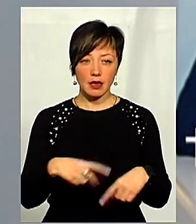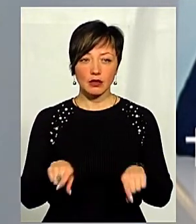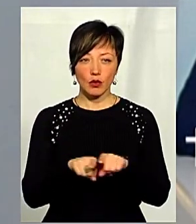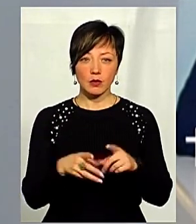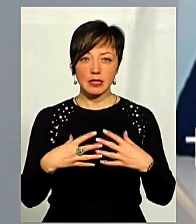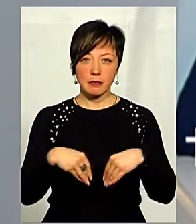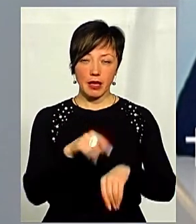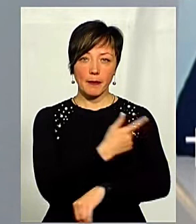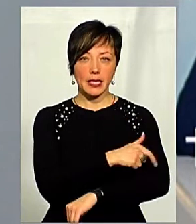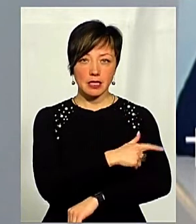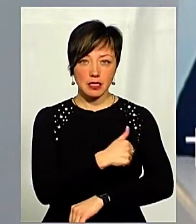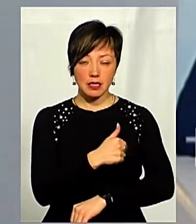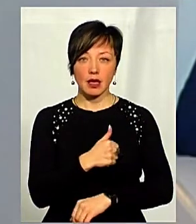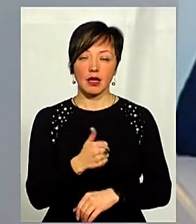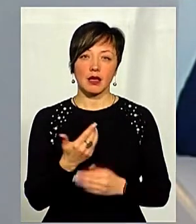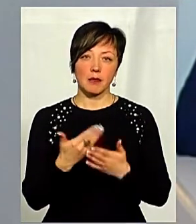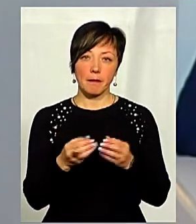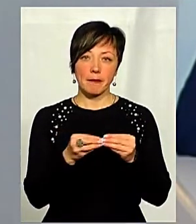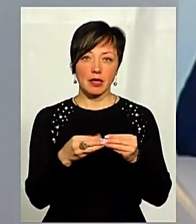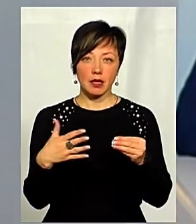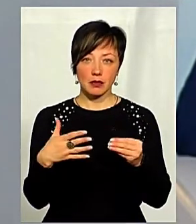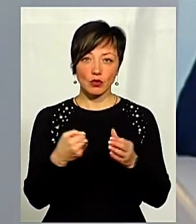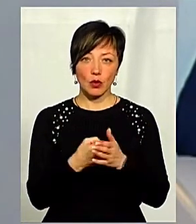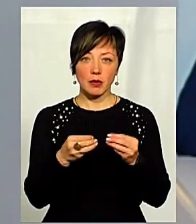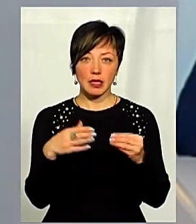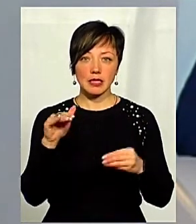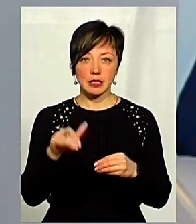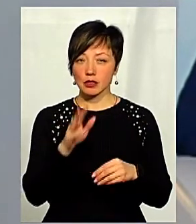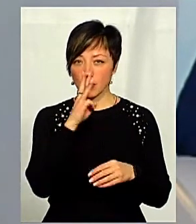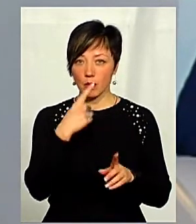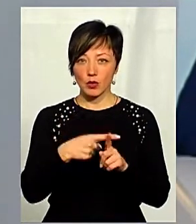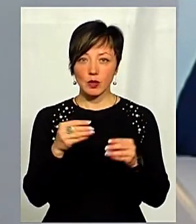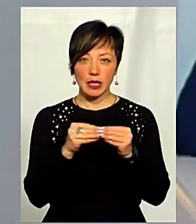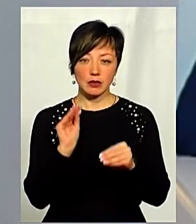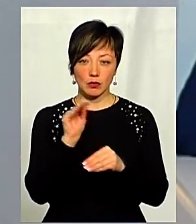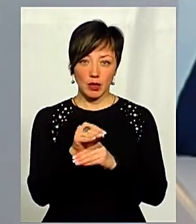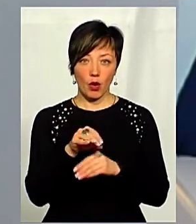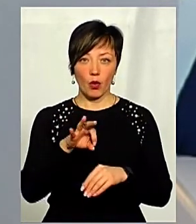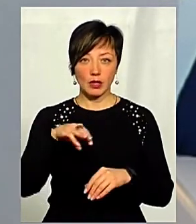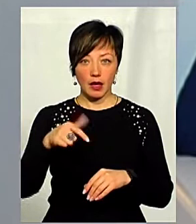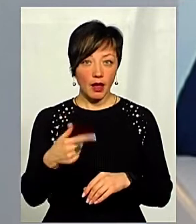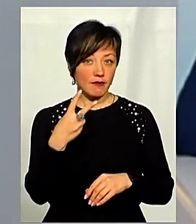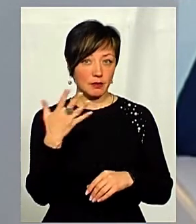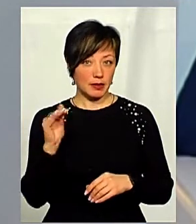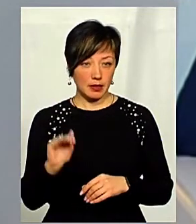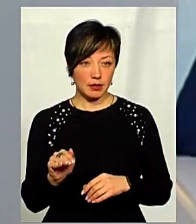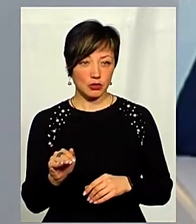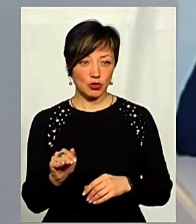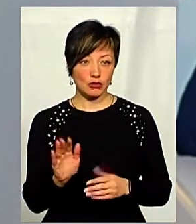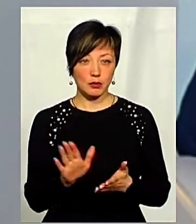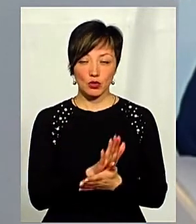такому, сімейної медицини, тобто, умовно кажучи, до 15 тисяч зарплата, плюс 10 тисяч доплата від ОТГ, 25 тисяч,